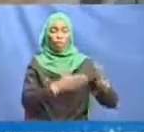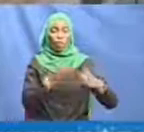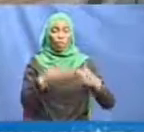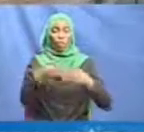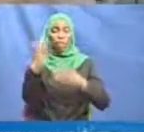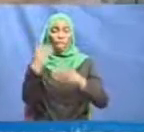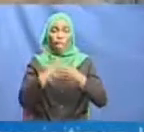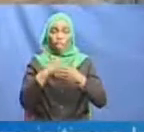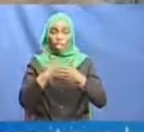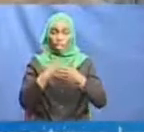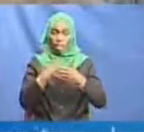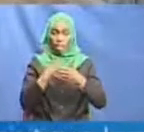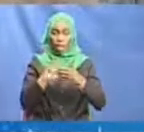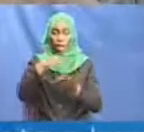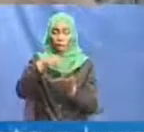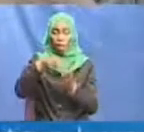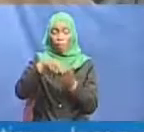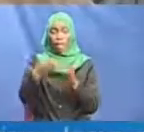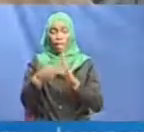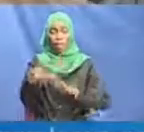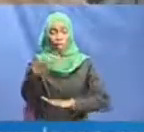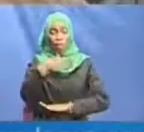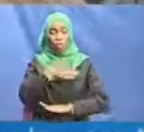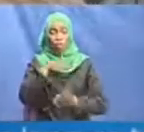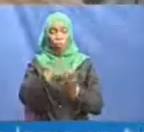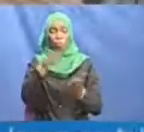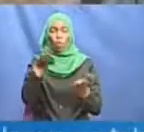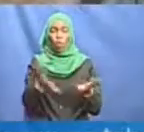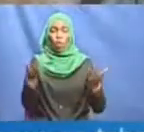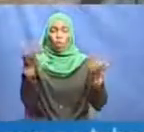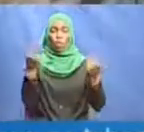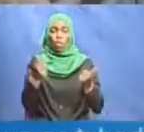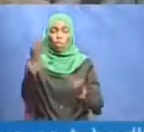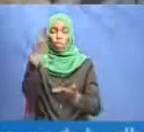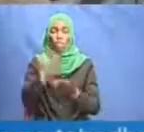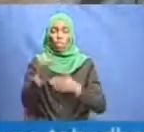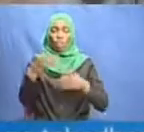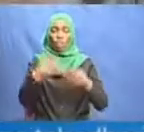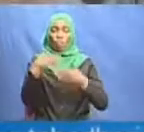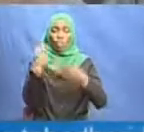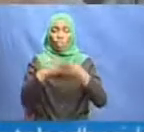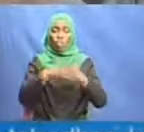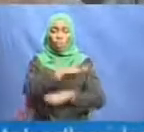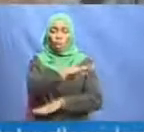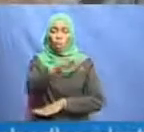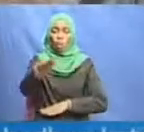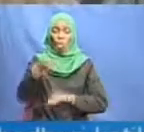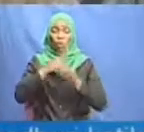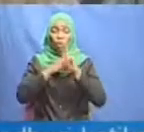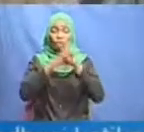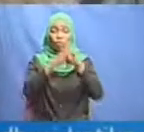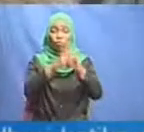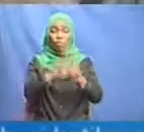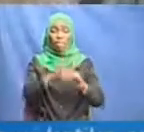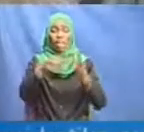biyashara, mkakati wetu mkubwa ni kueza kuhakikisha wafanya biyashara, wanafuata taratibu